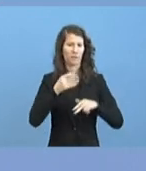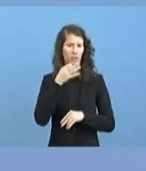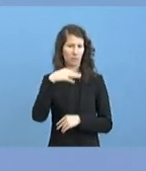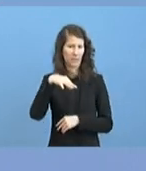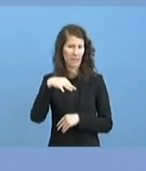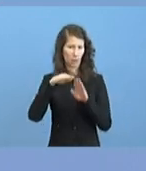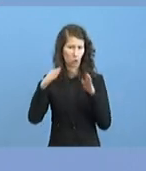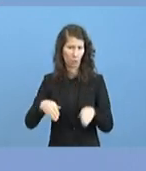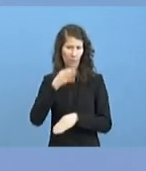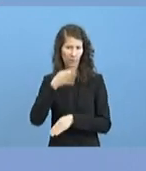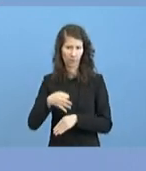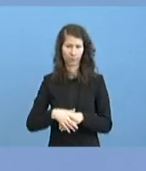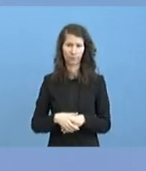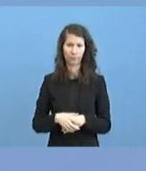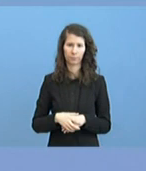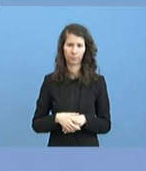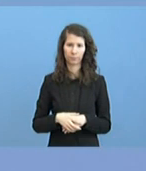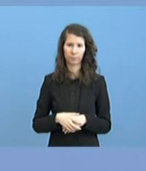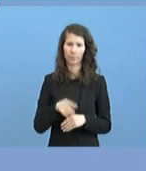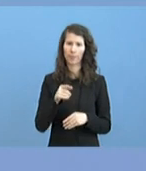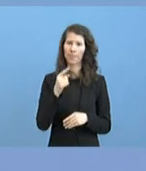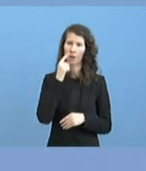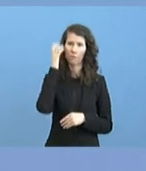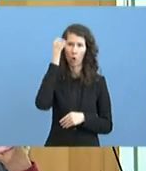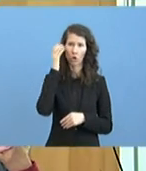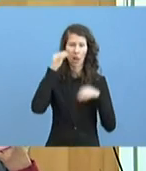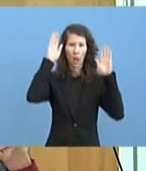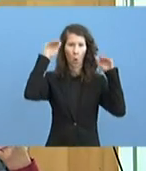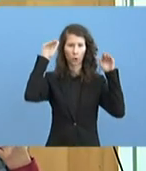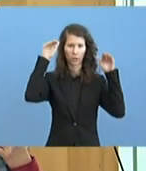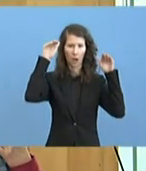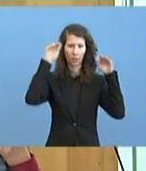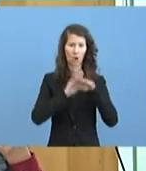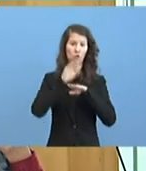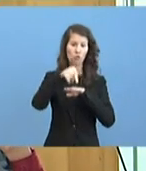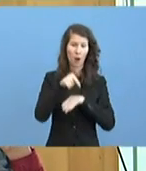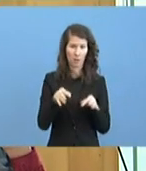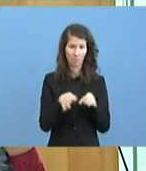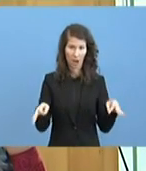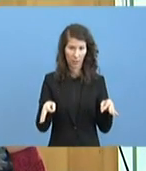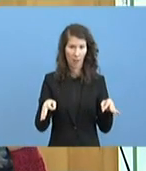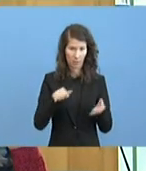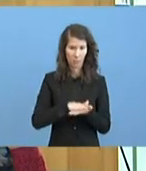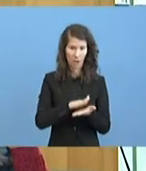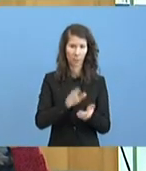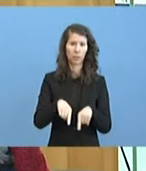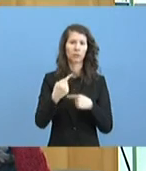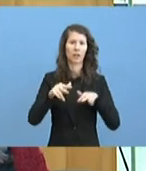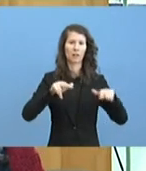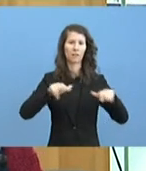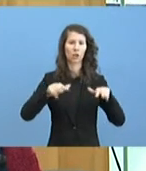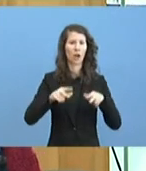dass sollten die Maßnahmen bis nach Ostern oder nach Ostern anhalten, dass dann ein nachhaltiger Schaden für die Wirtschaft droht?